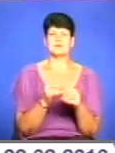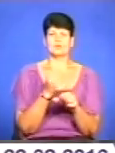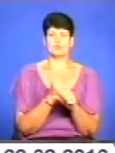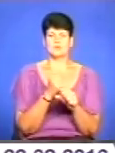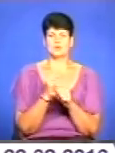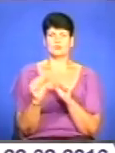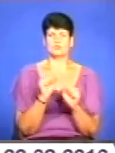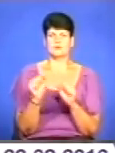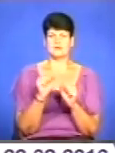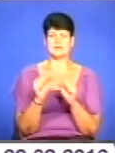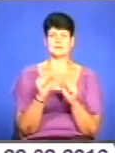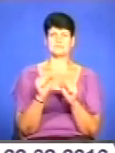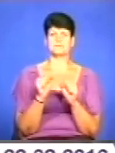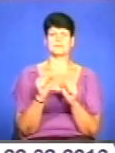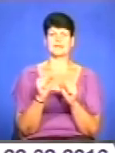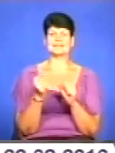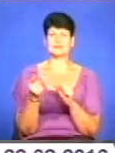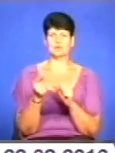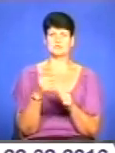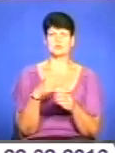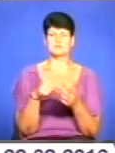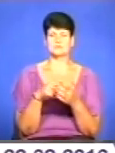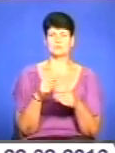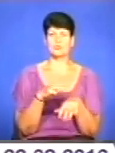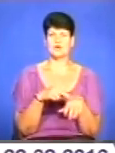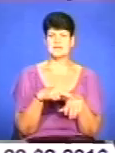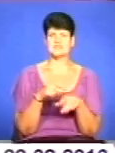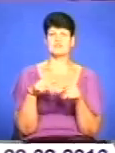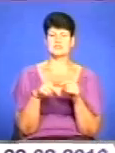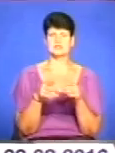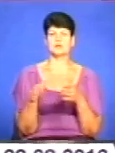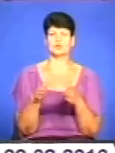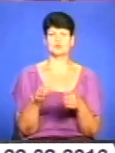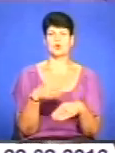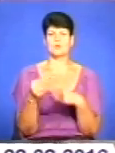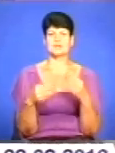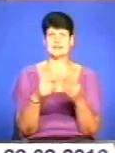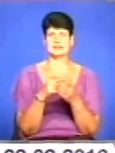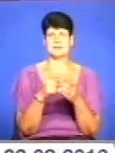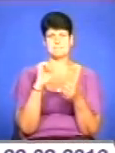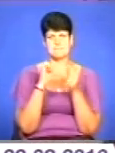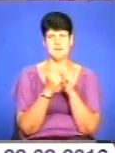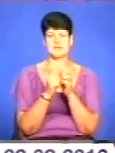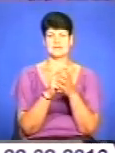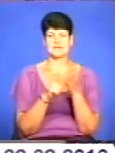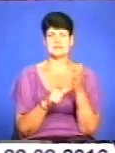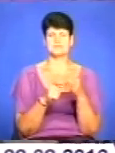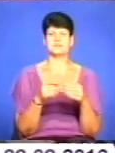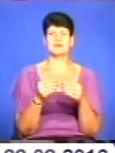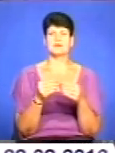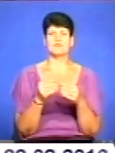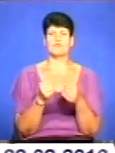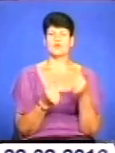відділу управління превентивної діяльності тернопільської поліції вийшли на дороги, аби роздати пам'ятки застереження водіям. У листівці